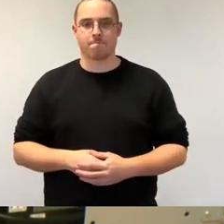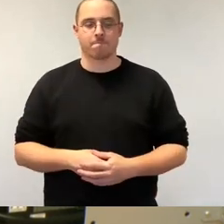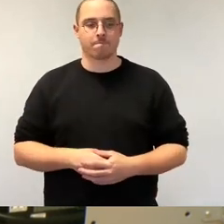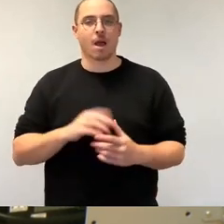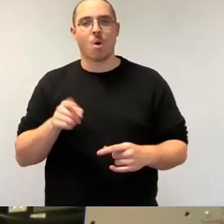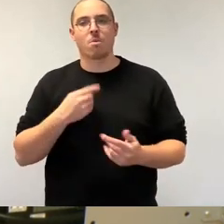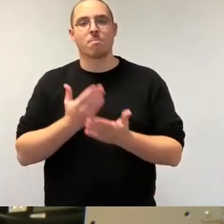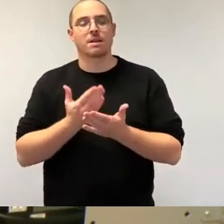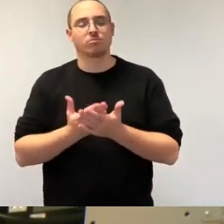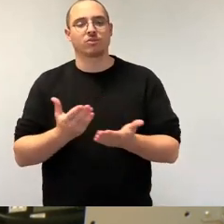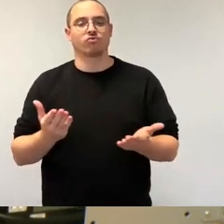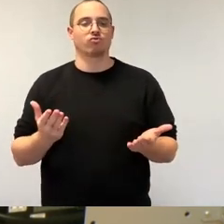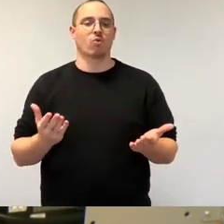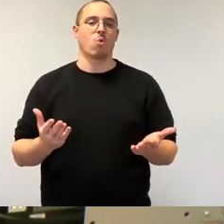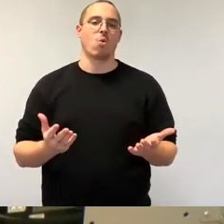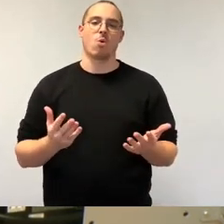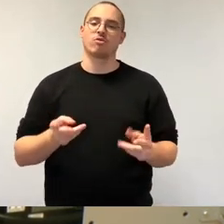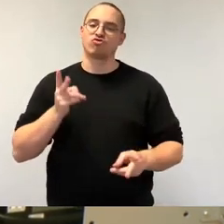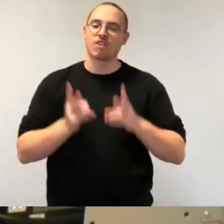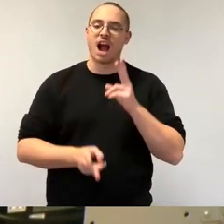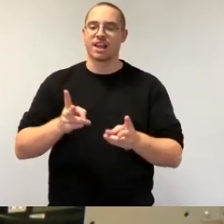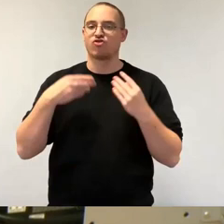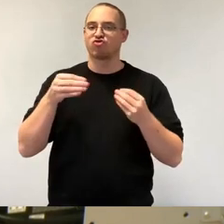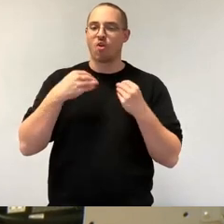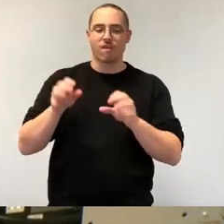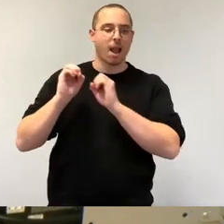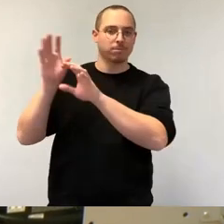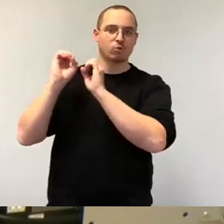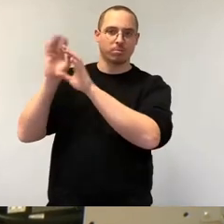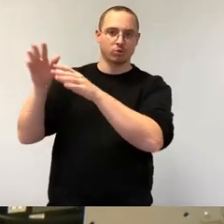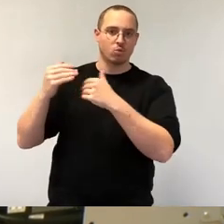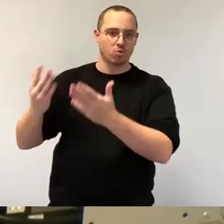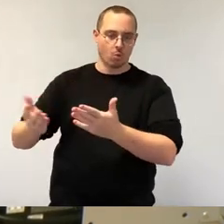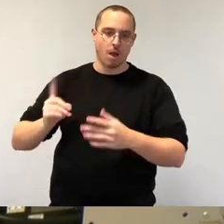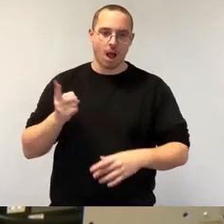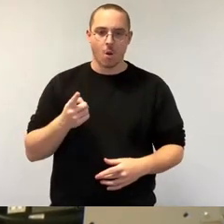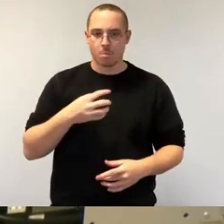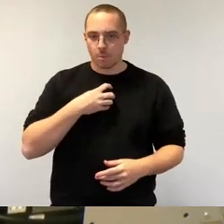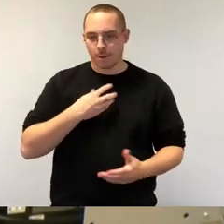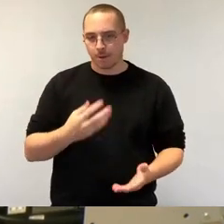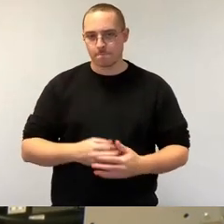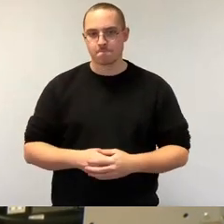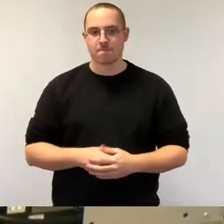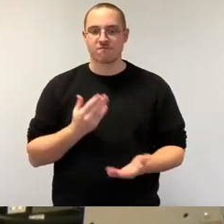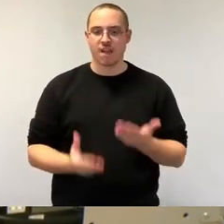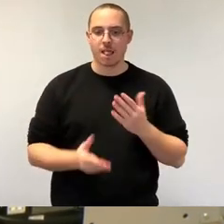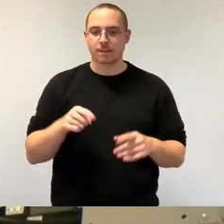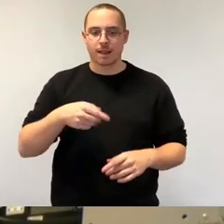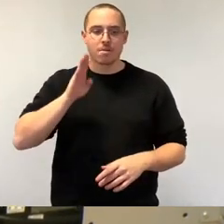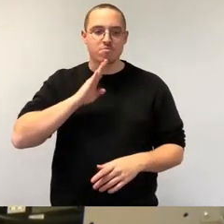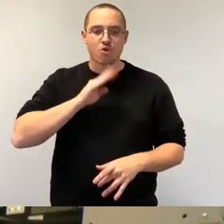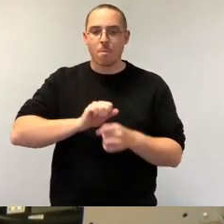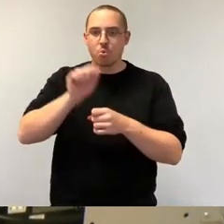Schadstoffemission auftritt und dass schlichtweg Bürgerproteste aufgrund mangelnder Informationen sich formieren. In Arizona musste der